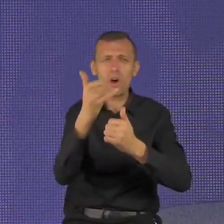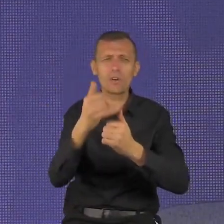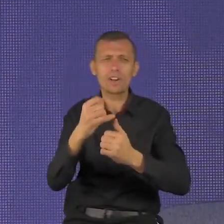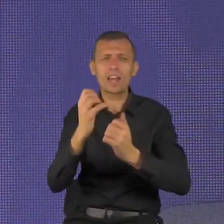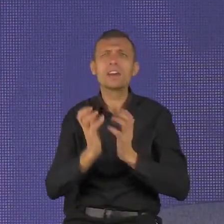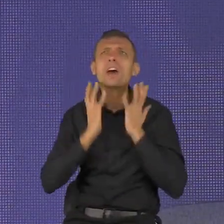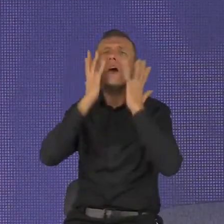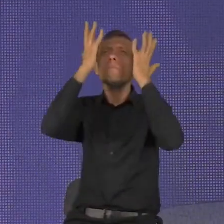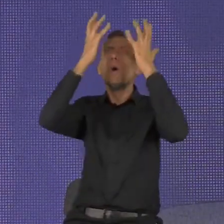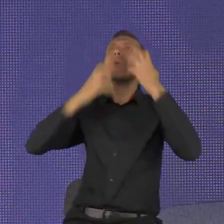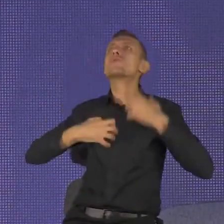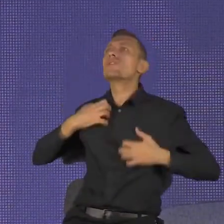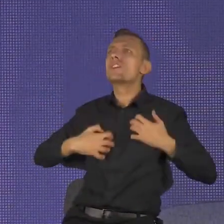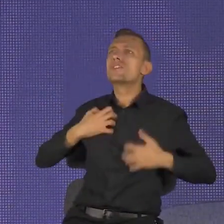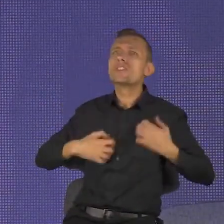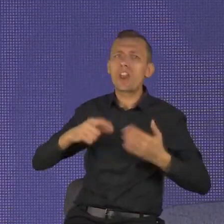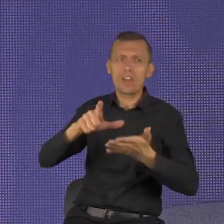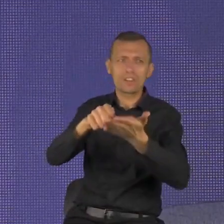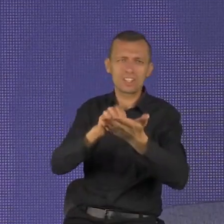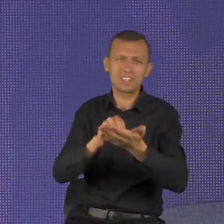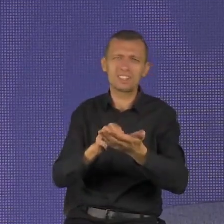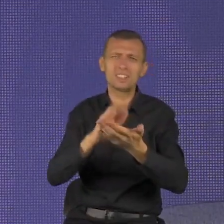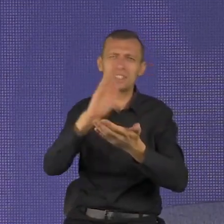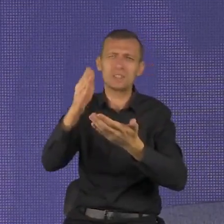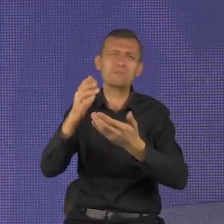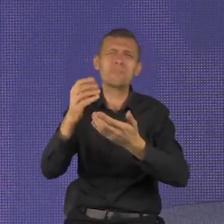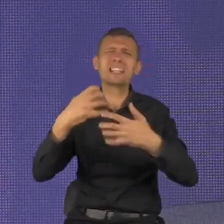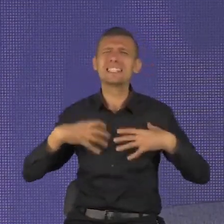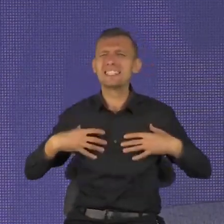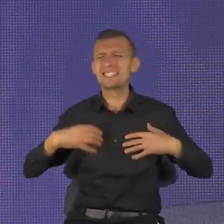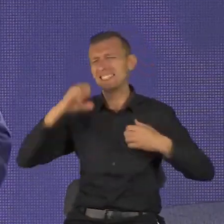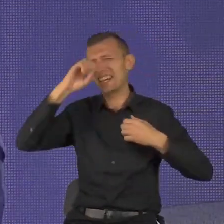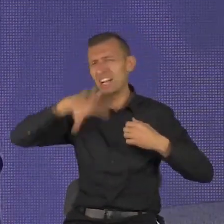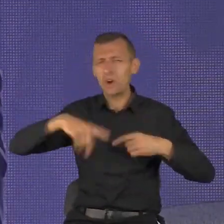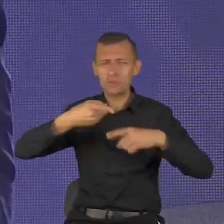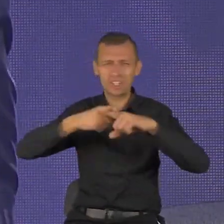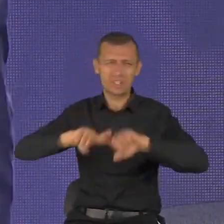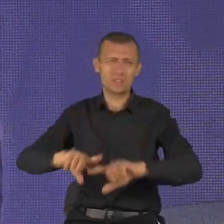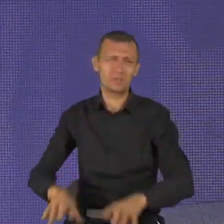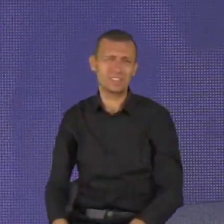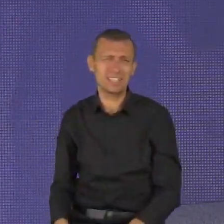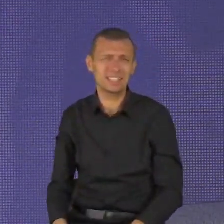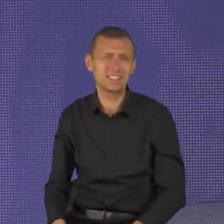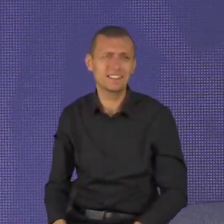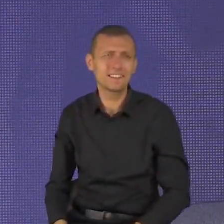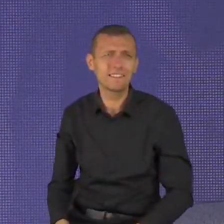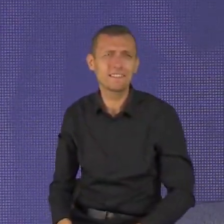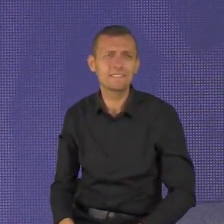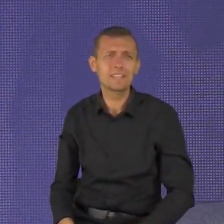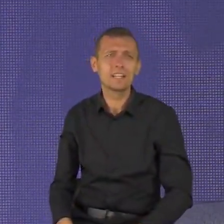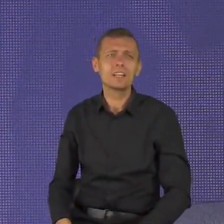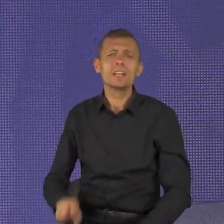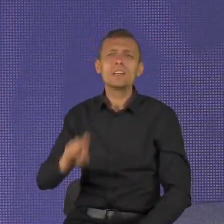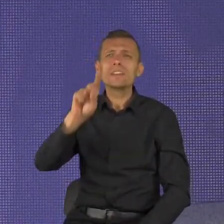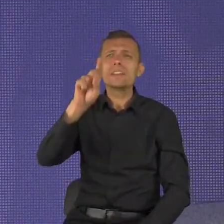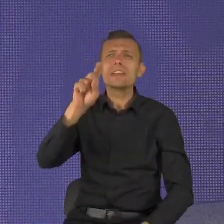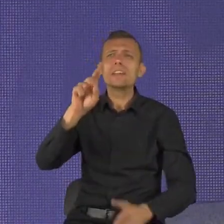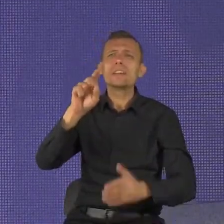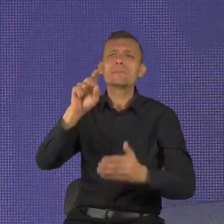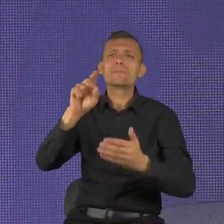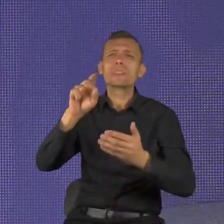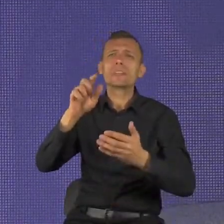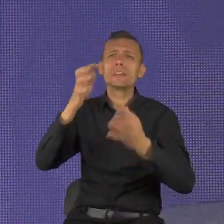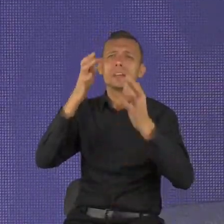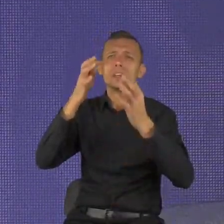Zrelaksowane nastawienie wydłuża człowiekowi życie. Musisz więc wystygnąć. Musisz wyciszyć